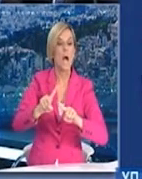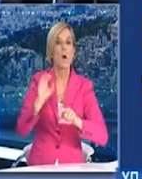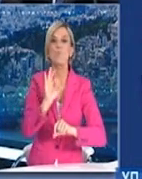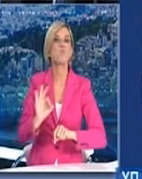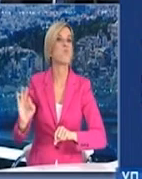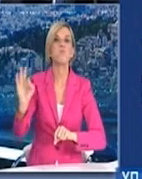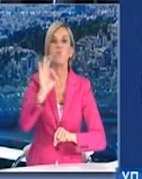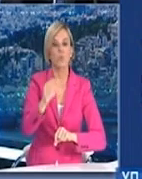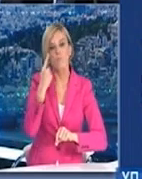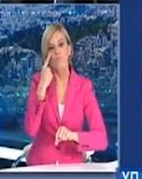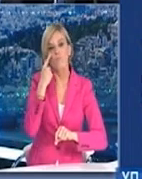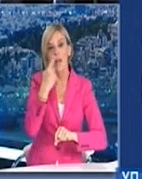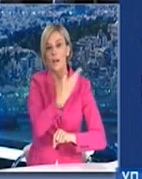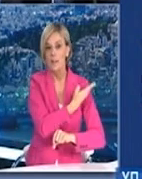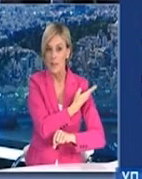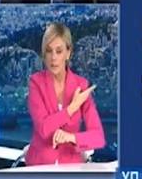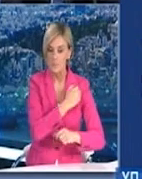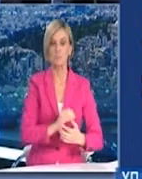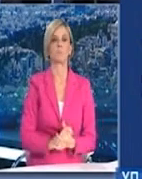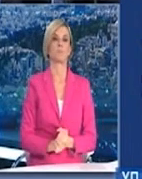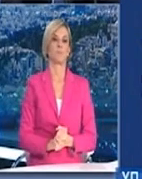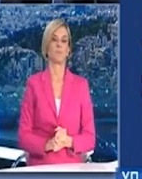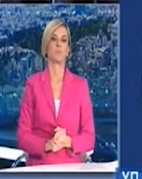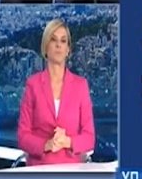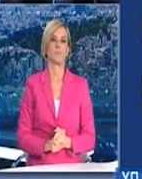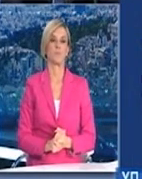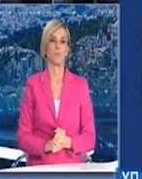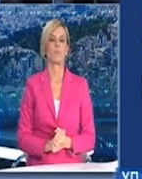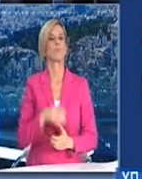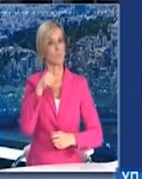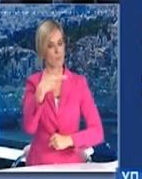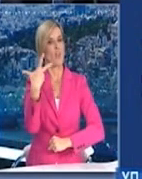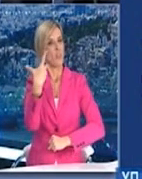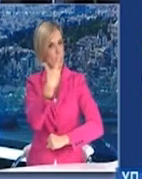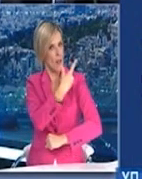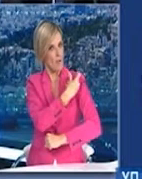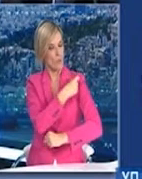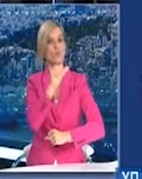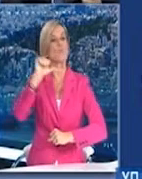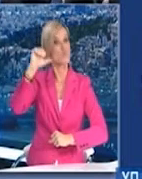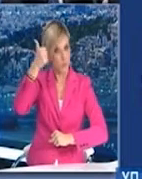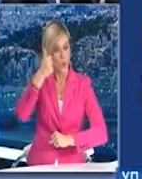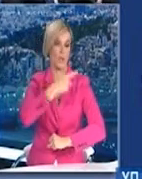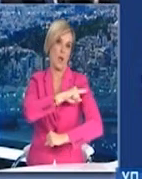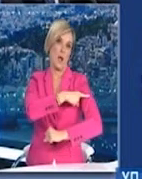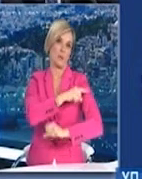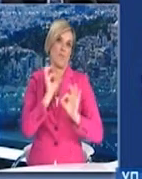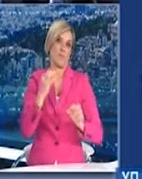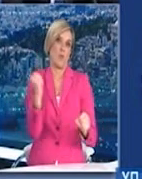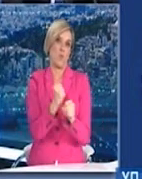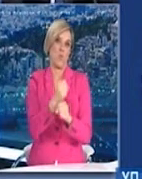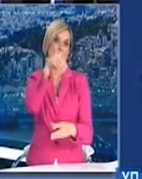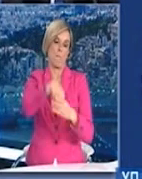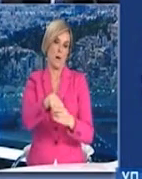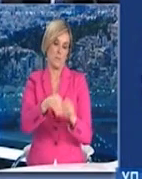τα εμβολιαστικά κέντρα, σε νοσοκομεία, κέντρα υγείας και δομές, στα οποία θα εμβολιαστούν οι υγειονομικοί μας. Καταλαβαίνετε ότι είναι πρώτης προτεραιότητας να